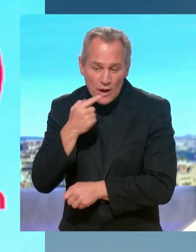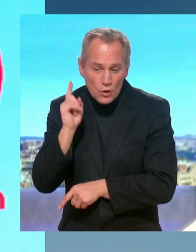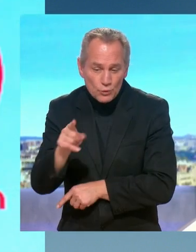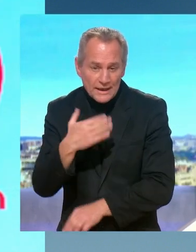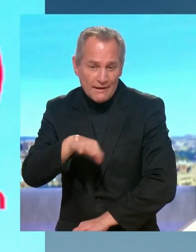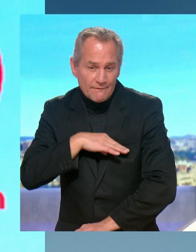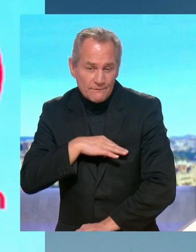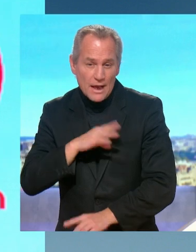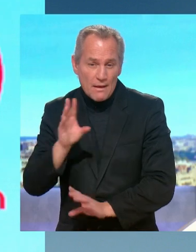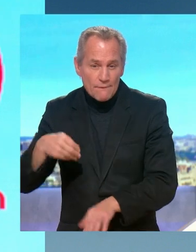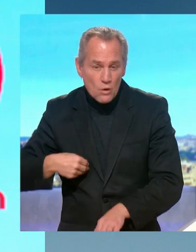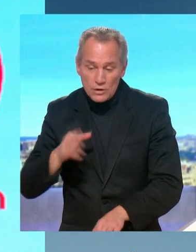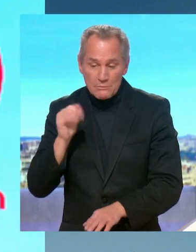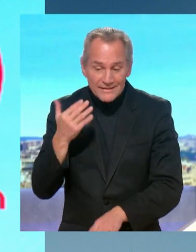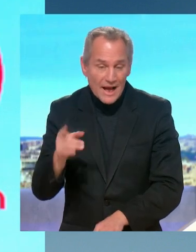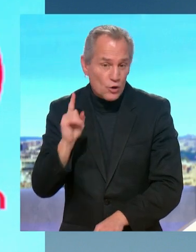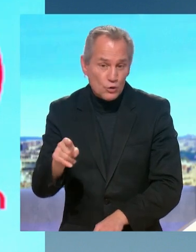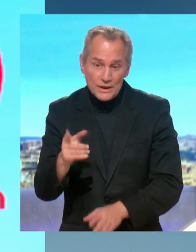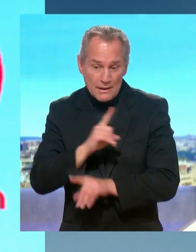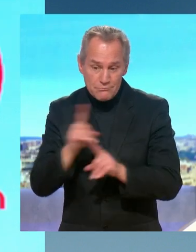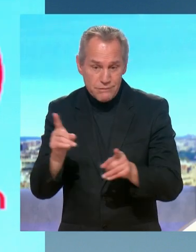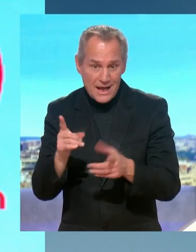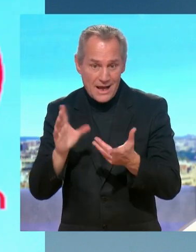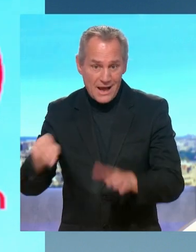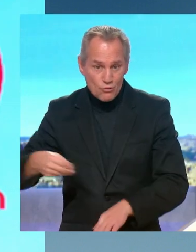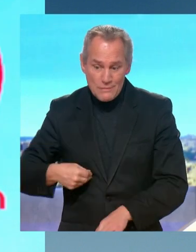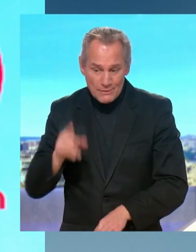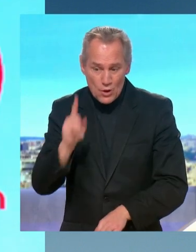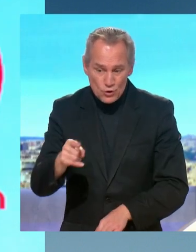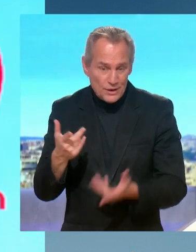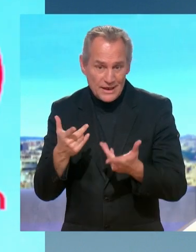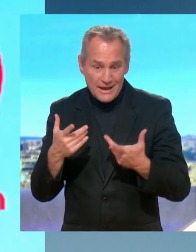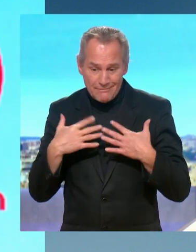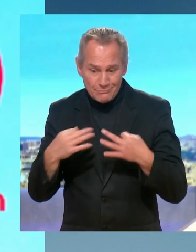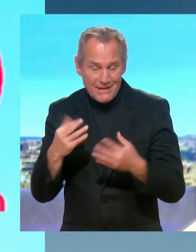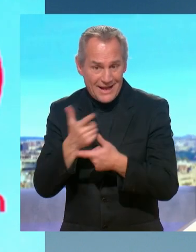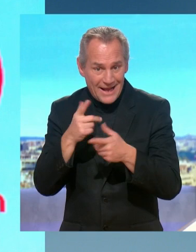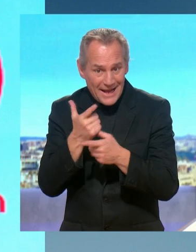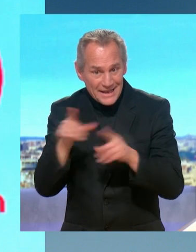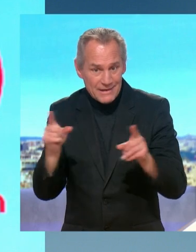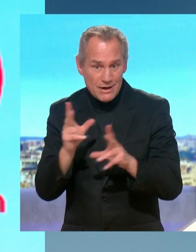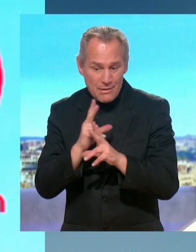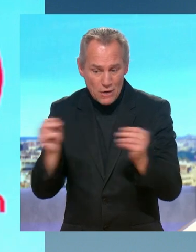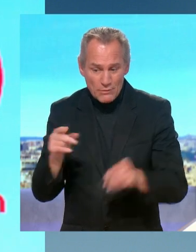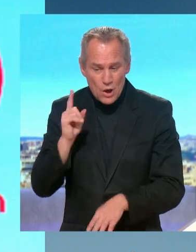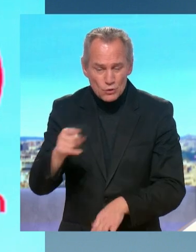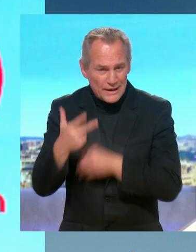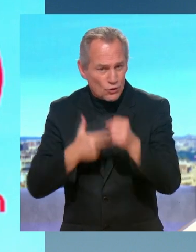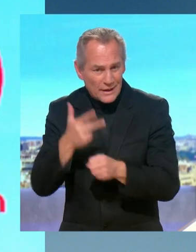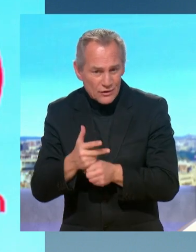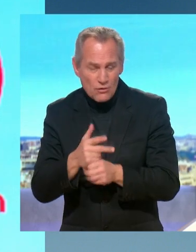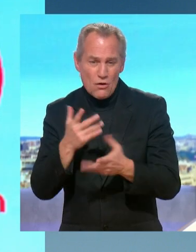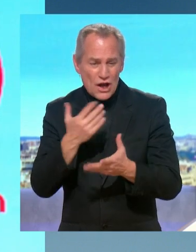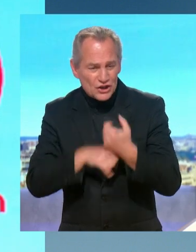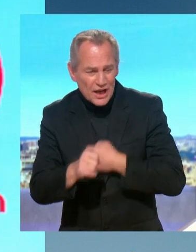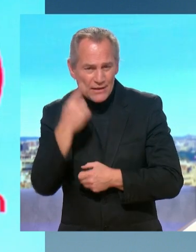qu'il est innocent, Éric Dupond-Moretti. Il ne pas refaire le match, pardon de le dire comme ça. Trois ans, encore une fois, il a été embêté. Il n pas pu faire sereinement son travail de